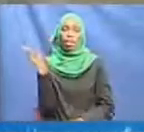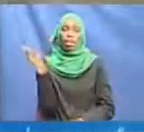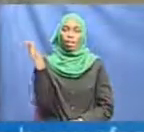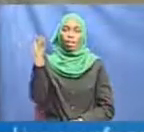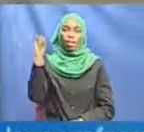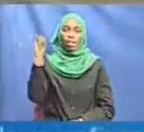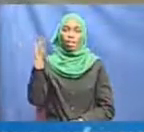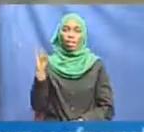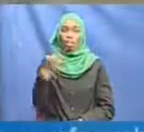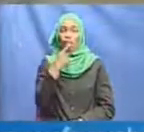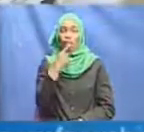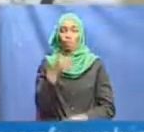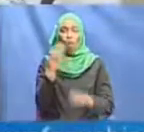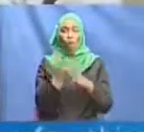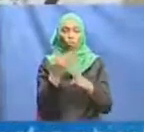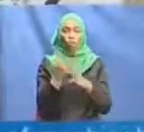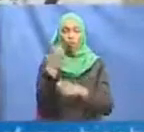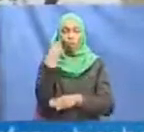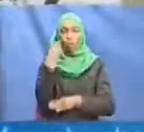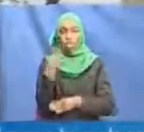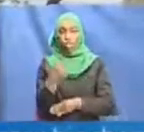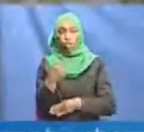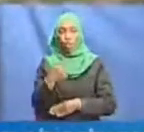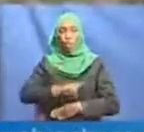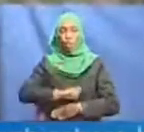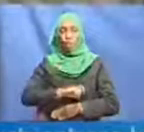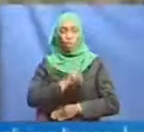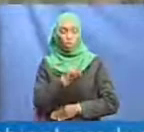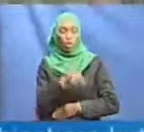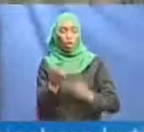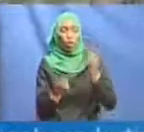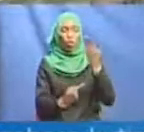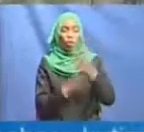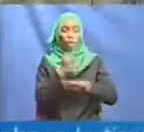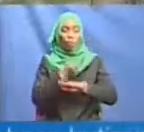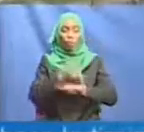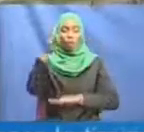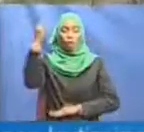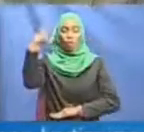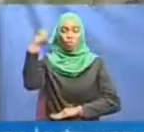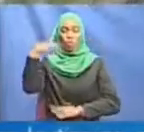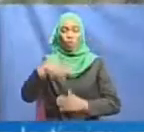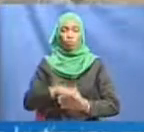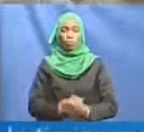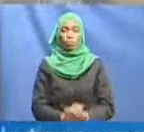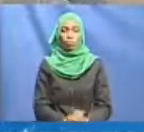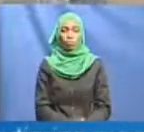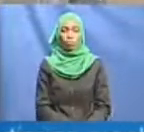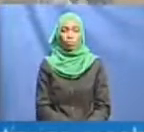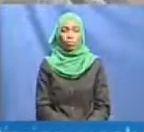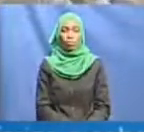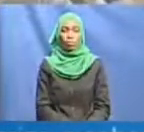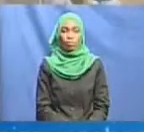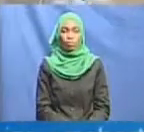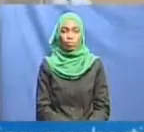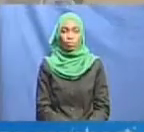kuwa kipindu pindu hitokeza katika nyakati zambuwa, hivyo ipo haja kuthibitiwa kwa watu kupenda usafi. Mdoomba sana